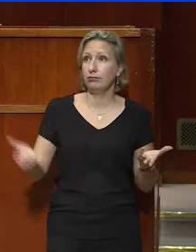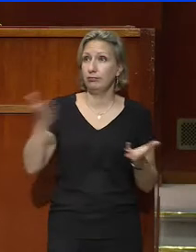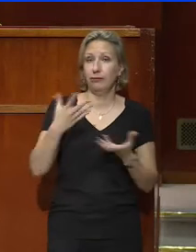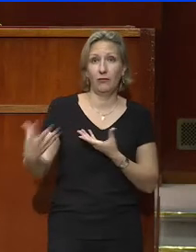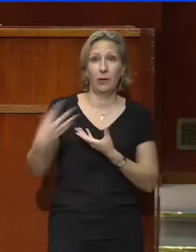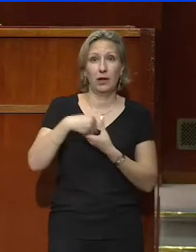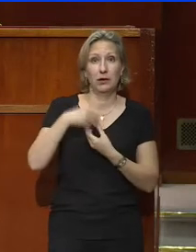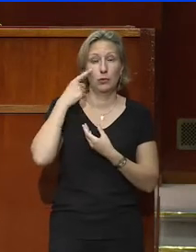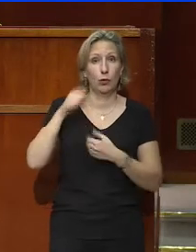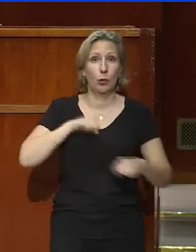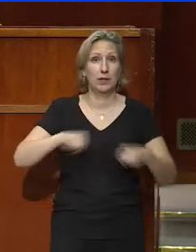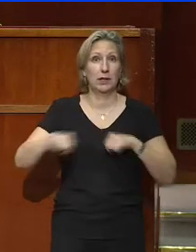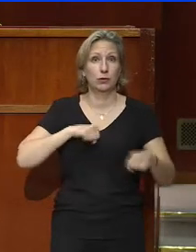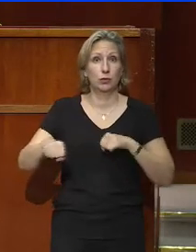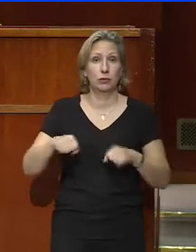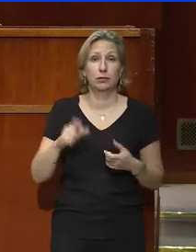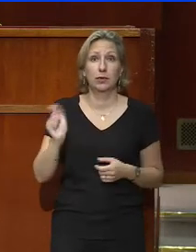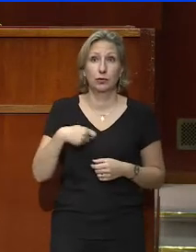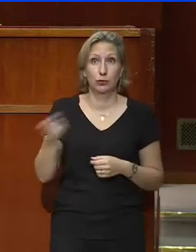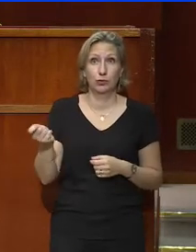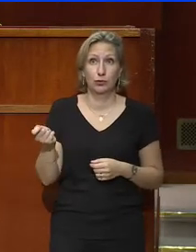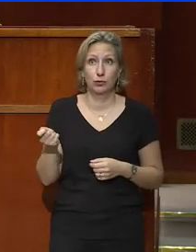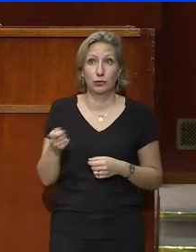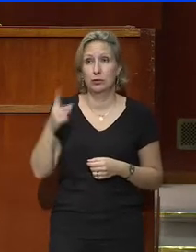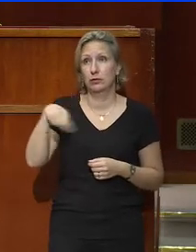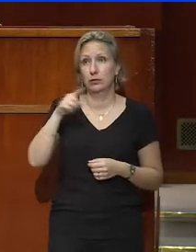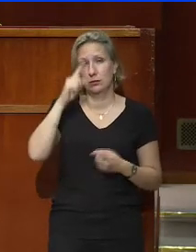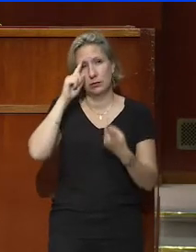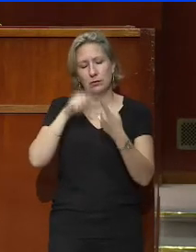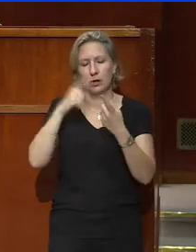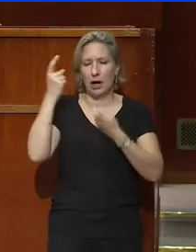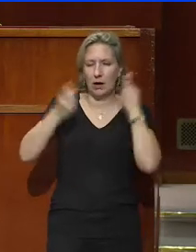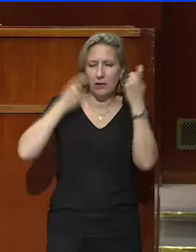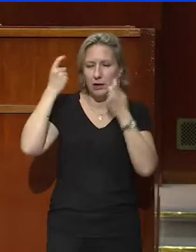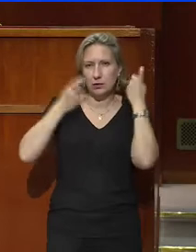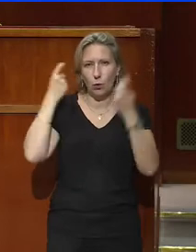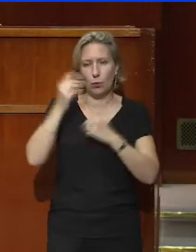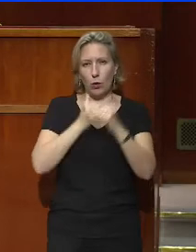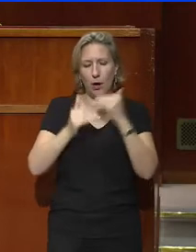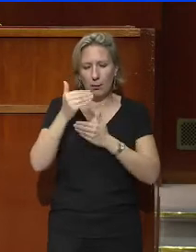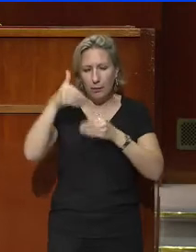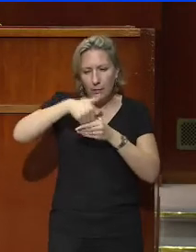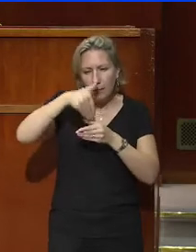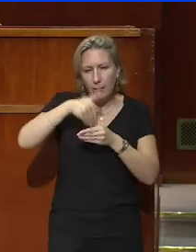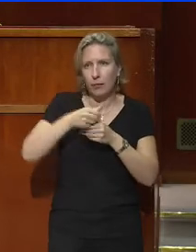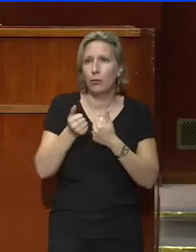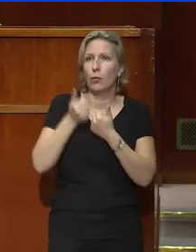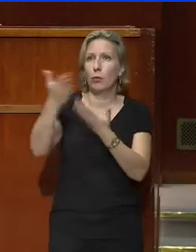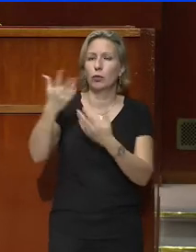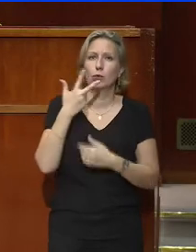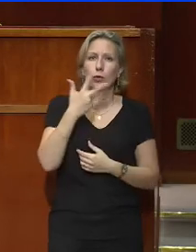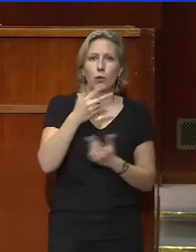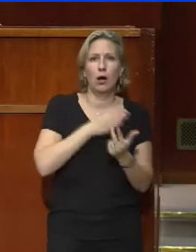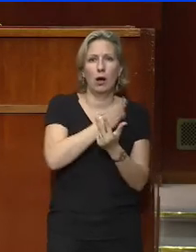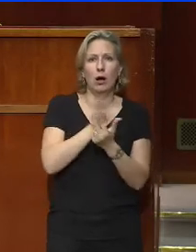mobilisation. Vous y serez étroitement associés. Le spectre de la réflexion est en large. Je vous propose d'en limiter le champ à trois aspects